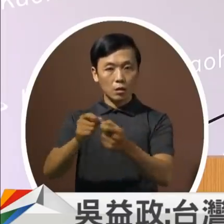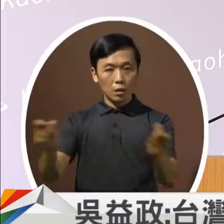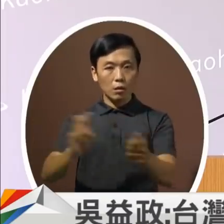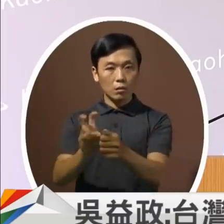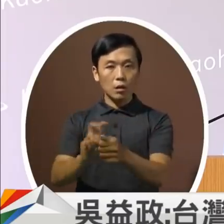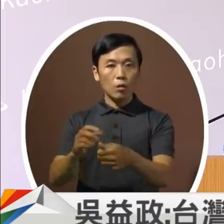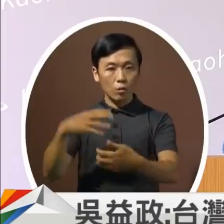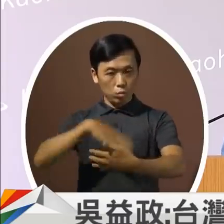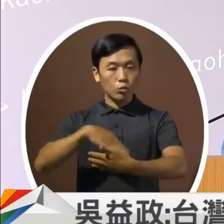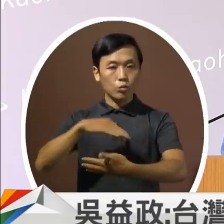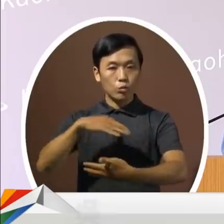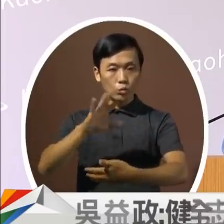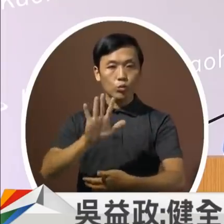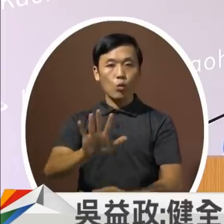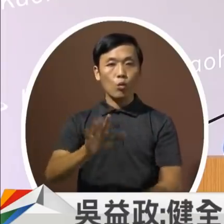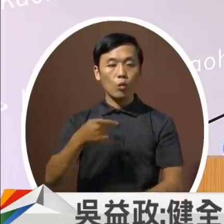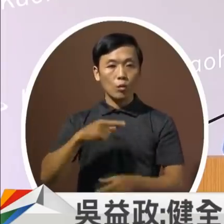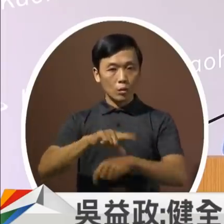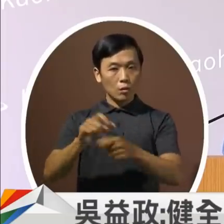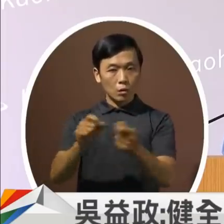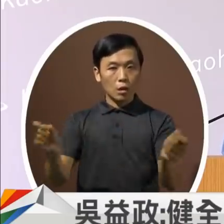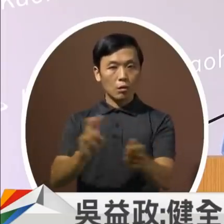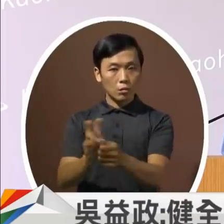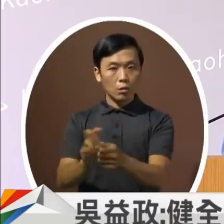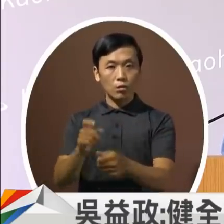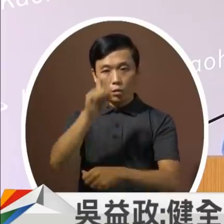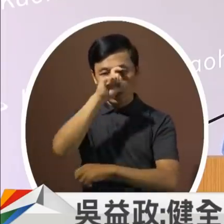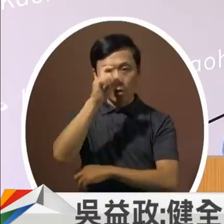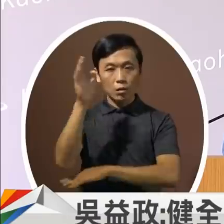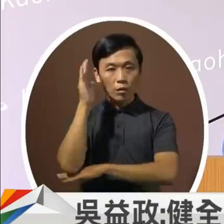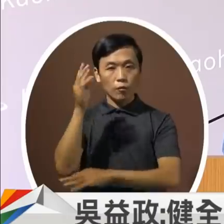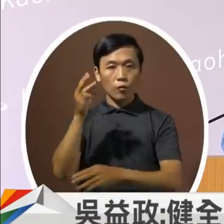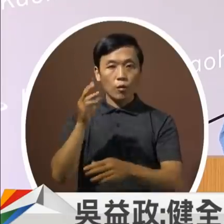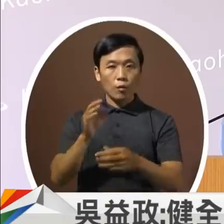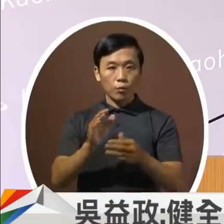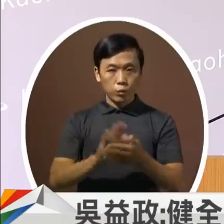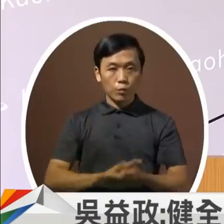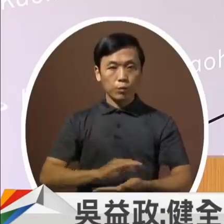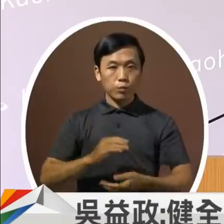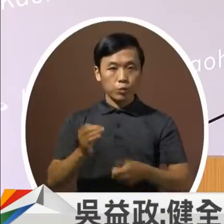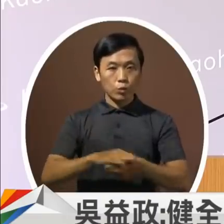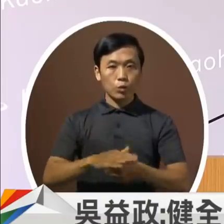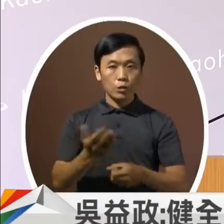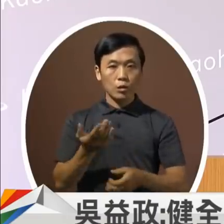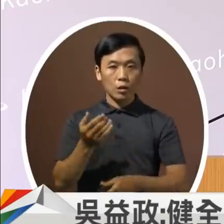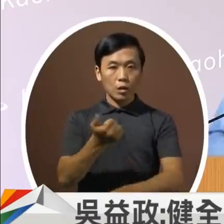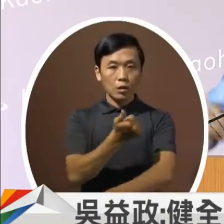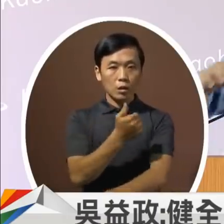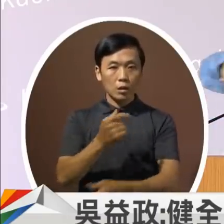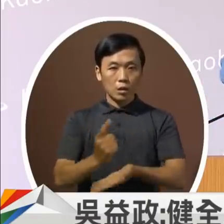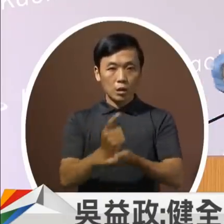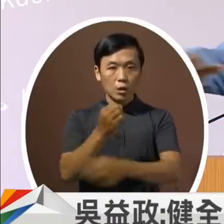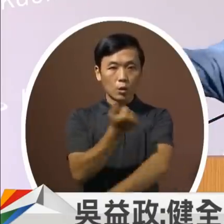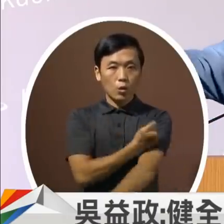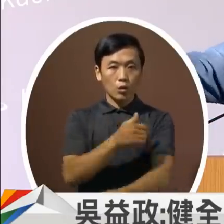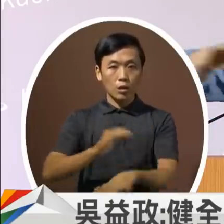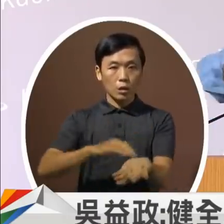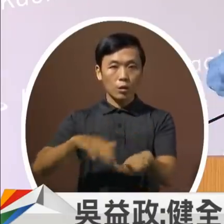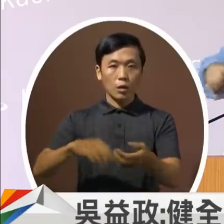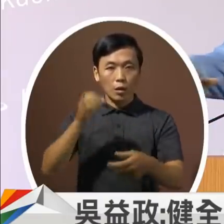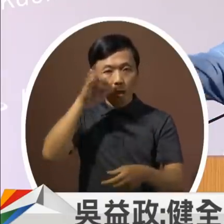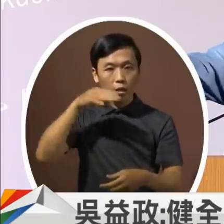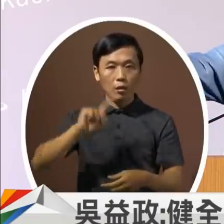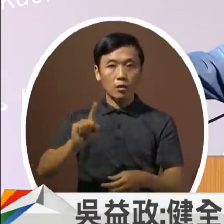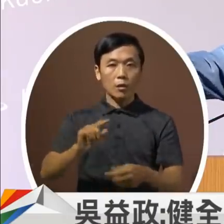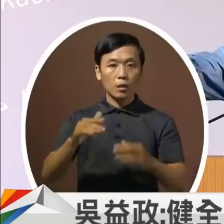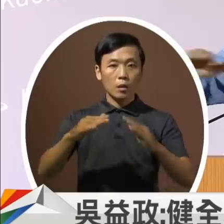那包括很多的长照我们希望他政府来补助毕与圣工医院我那天看到我就很想说那个空中屋顶为什么不